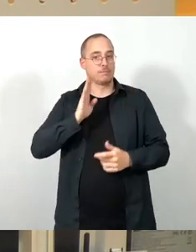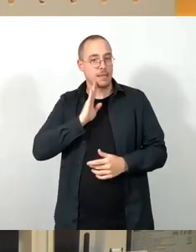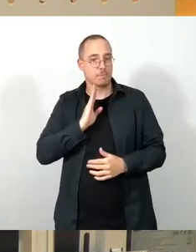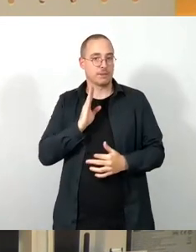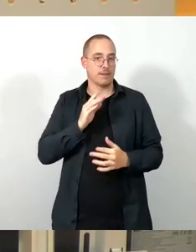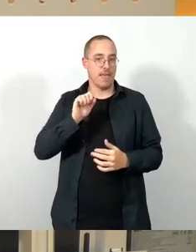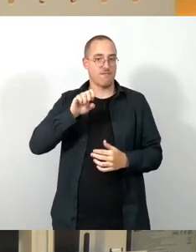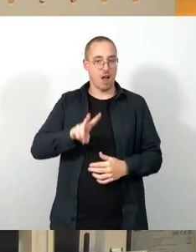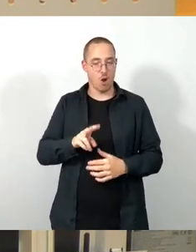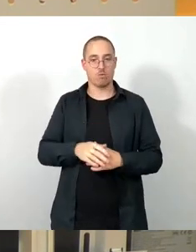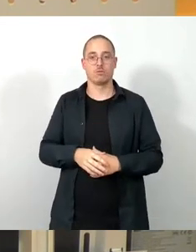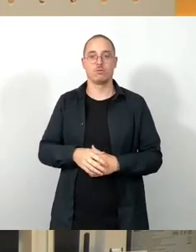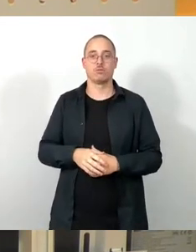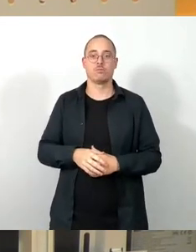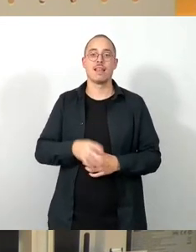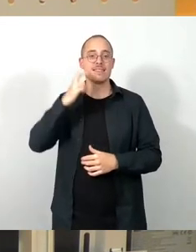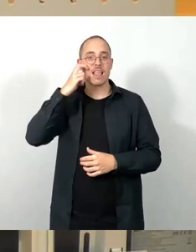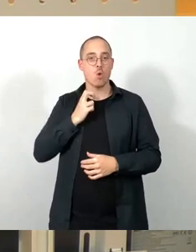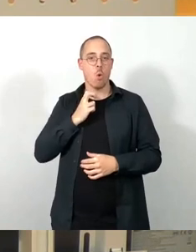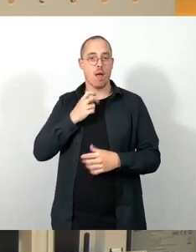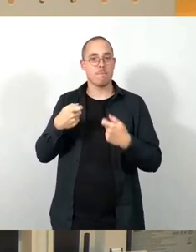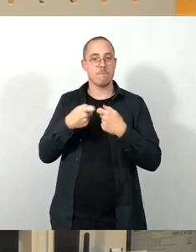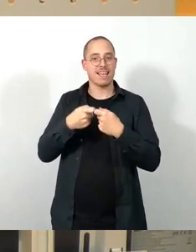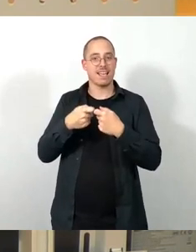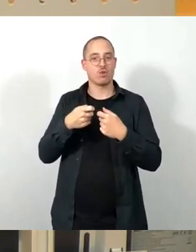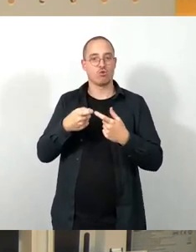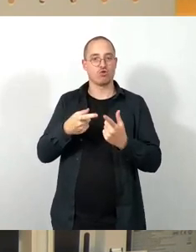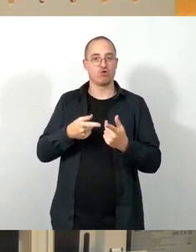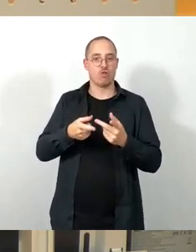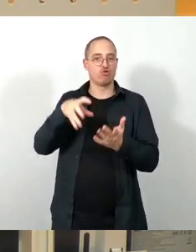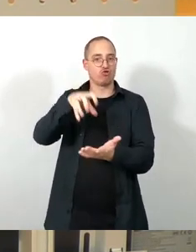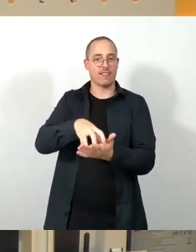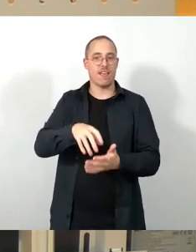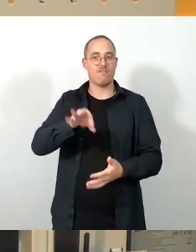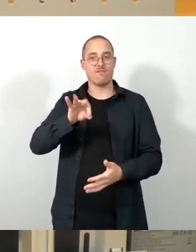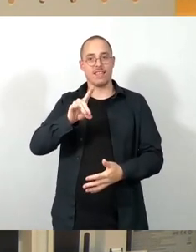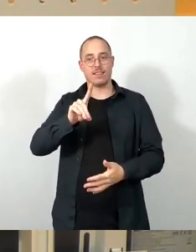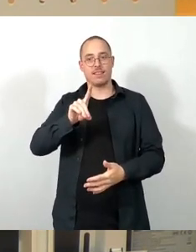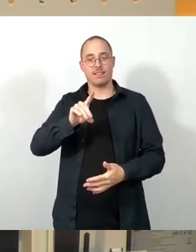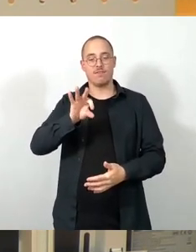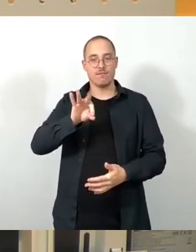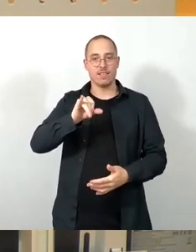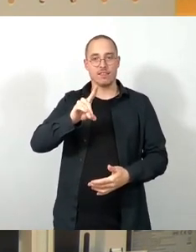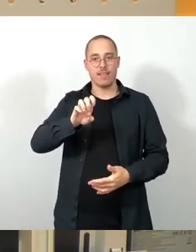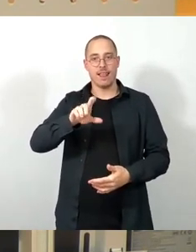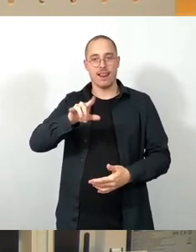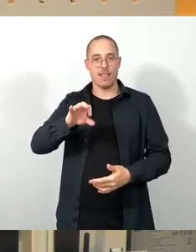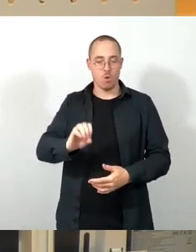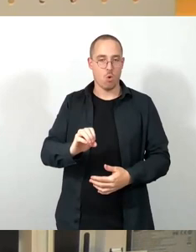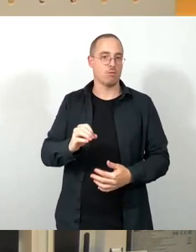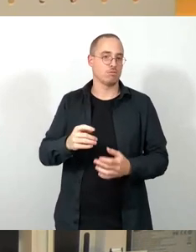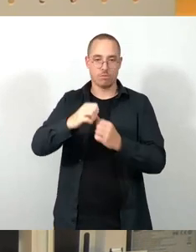Seniorenbegegnungsstätte Fidelio, sowie die evangelisch-lutherische Kirchengemeinde Grunau-Seidnitz. Weitere Partner